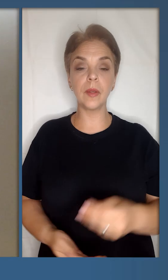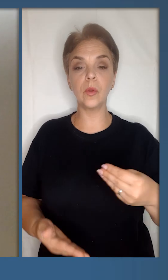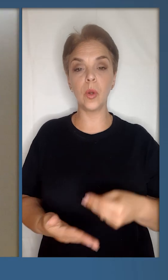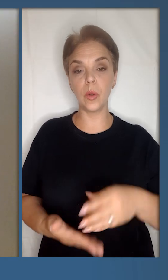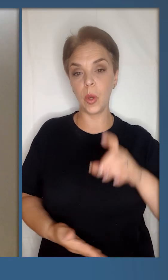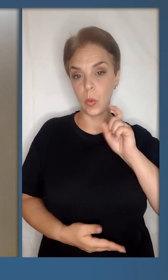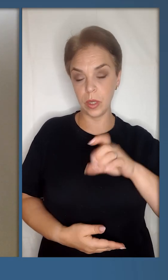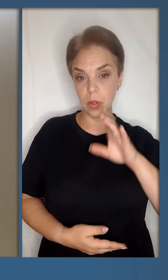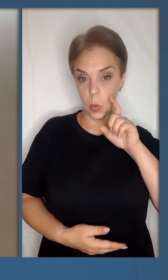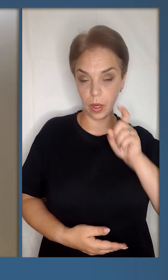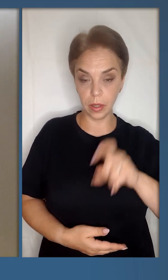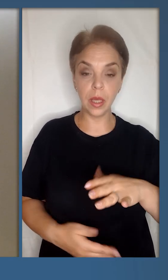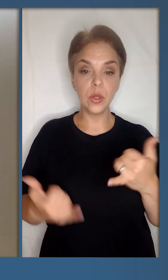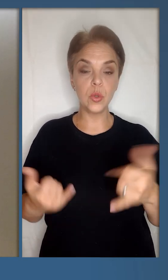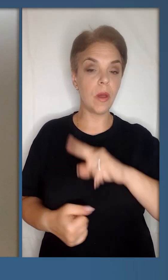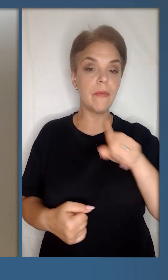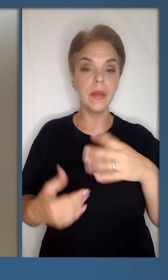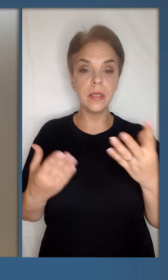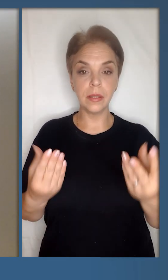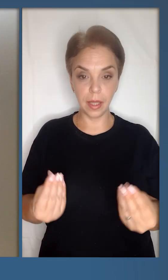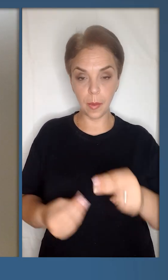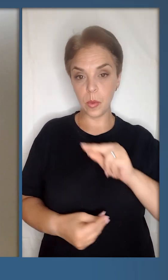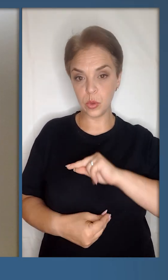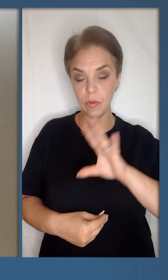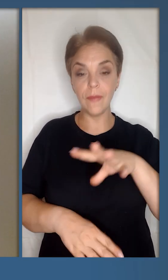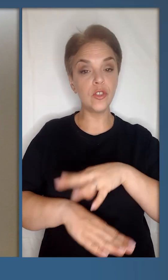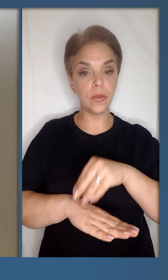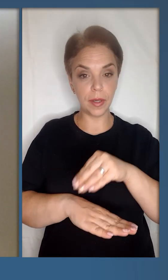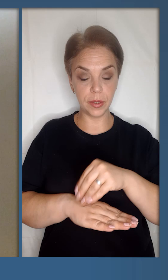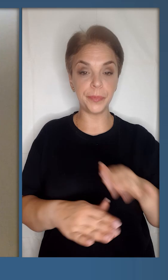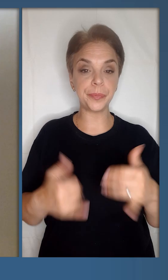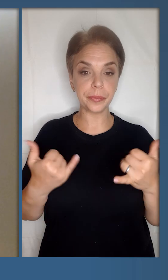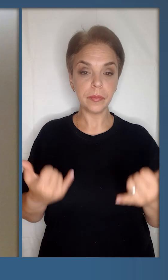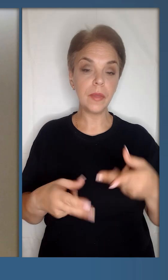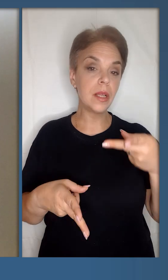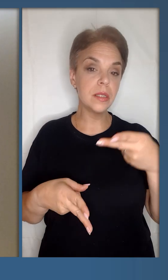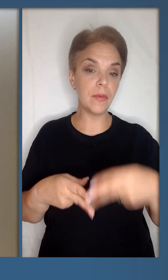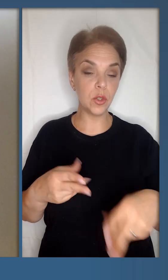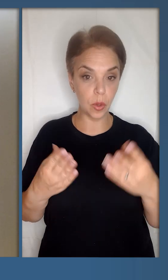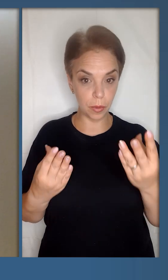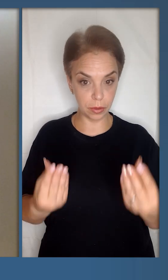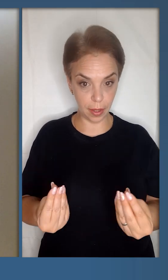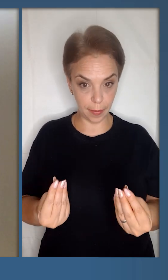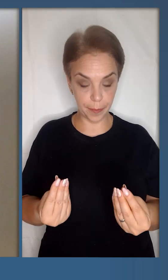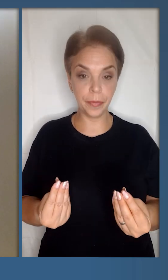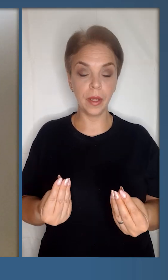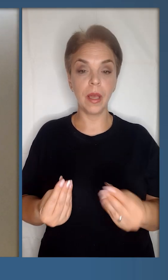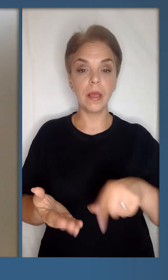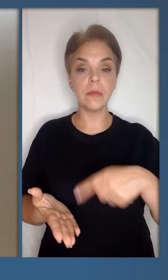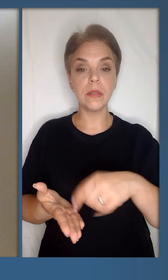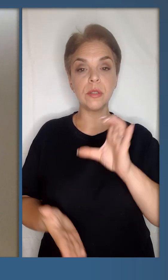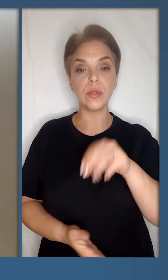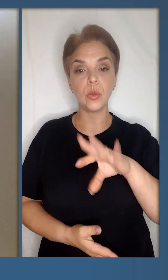Дорогі українці-українки, сьогодні весь день працюємо в Швеції, зараз завершуємо день в